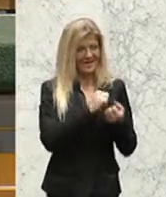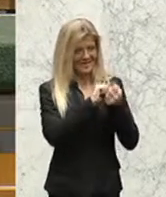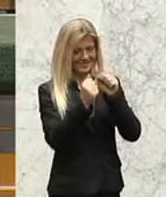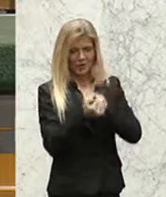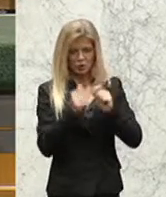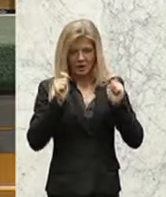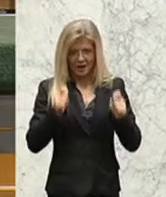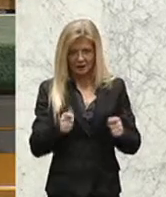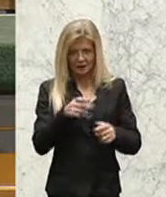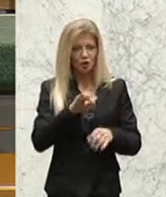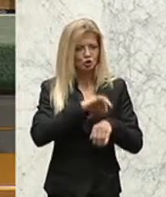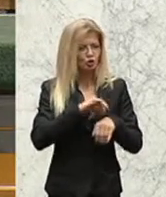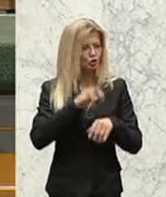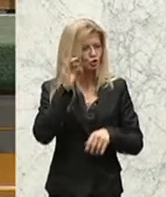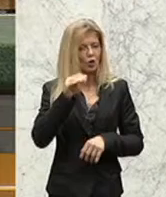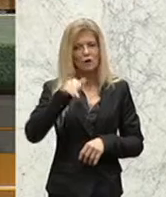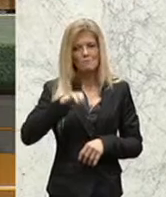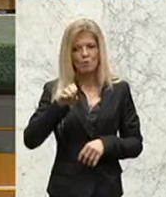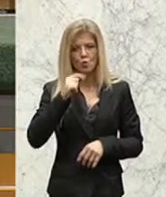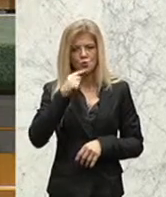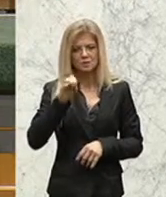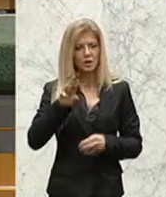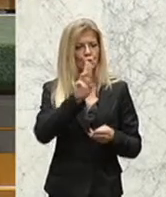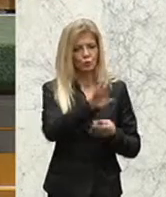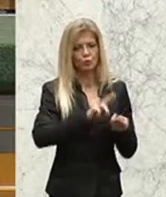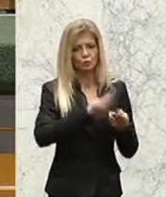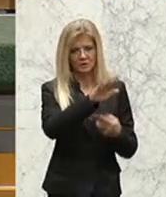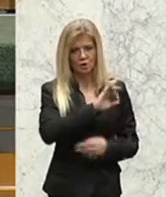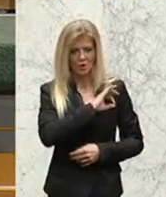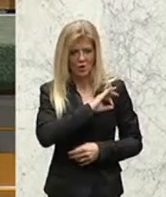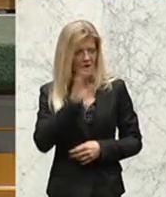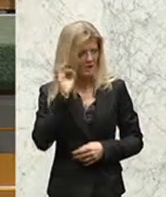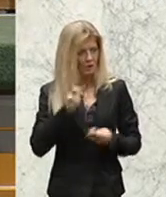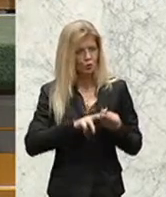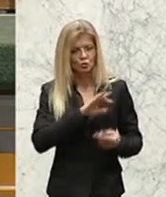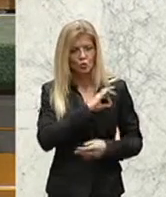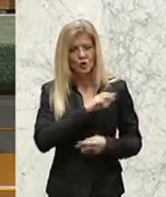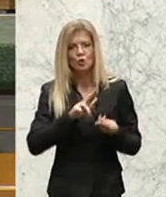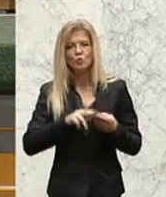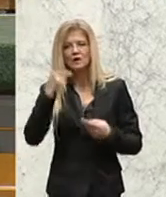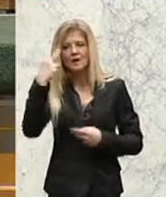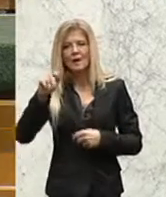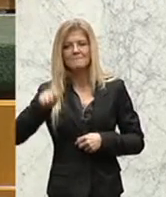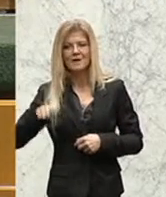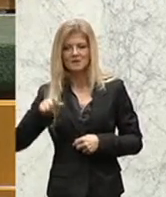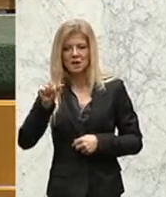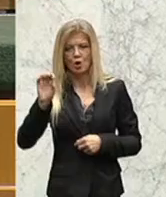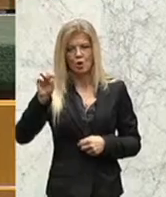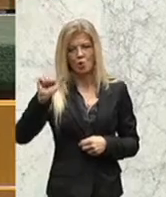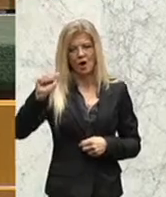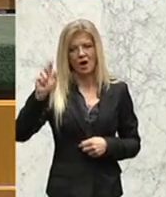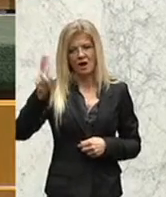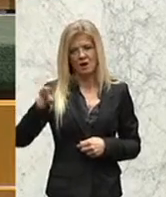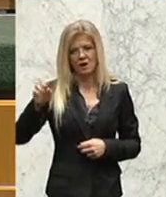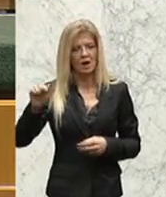Moser, Kolleginnen und Kollegen, und ein Zusatzantrag der Abgeordneten Mag. Lohacker, Kolleginnen und Kollegen, vor. Weiters haben